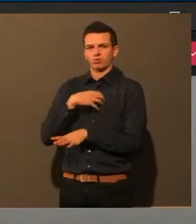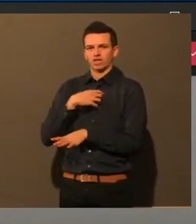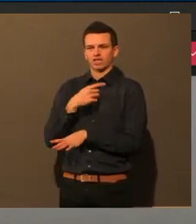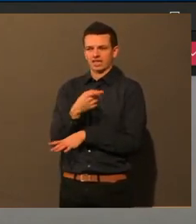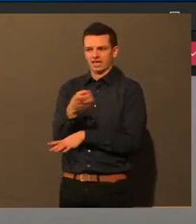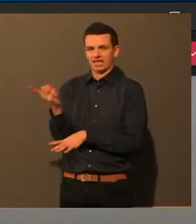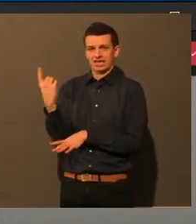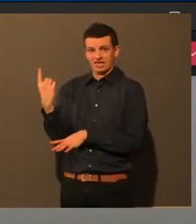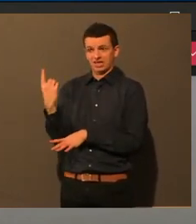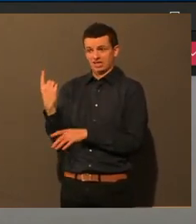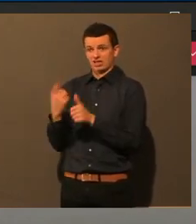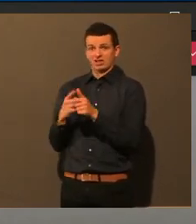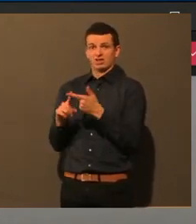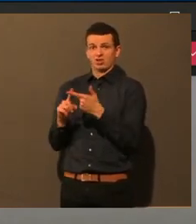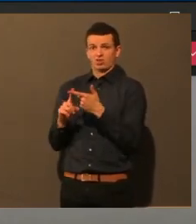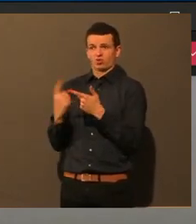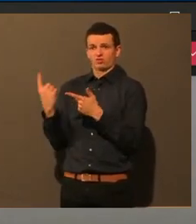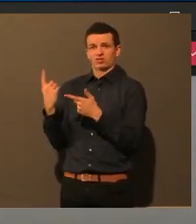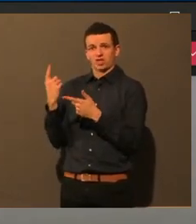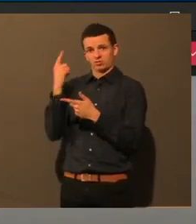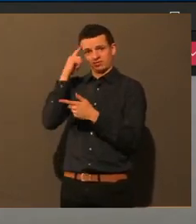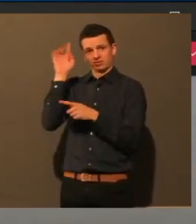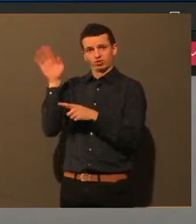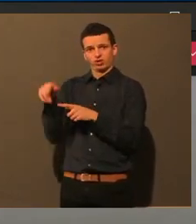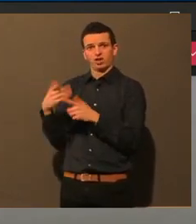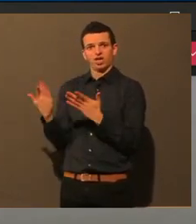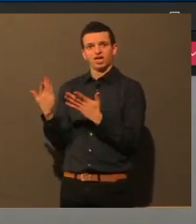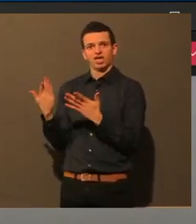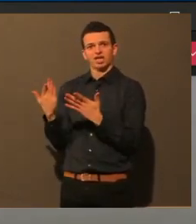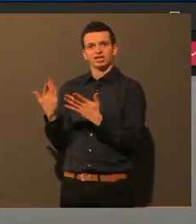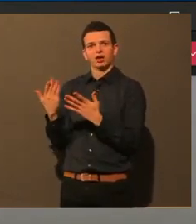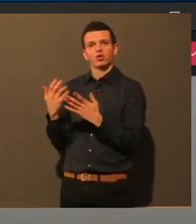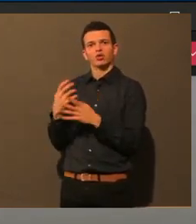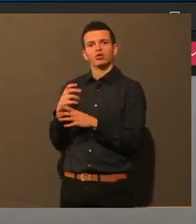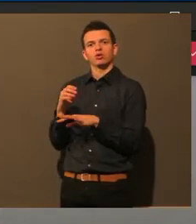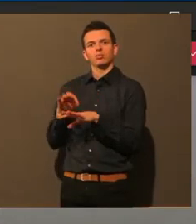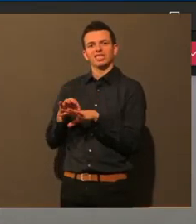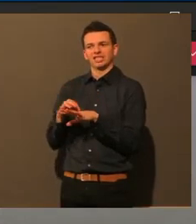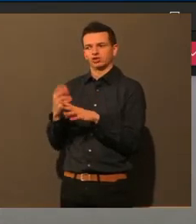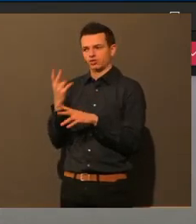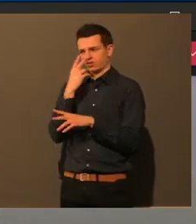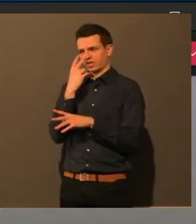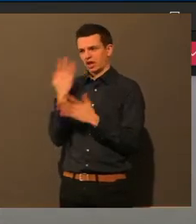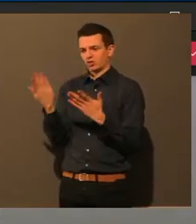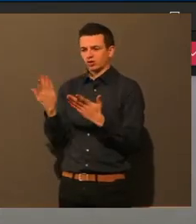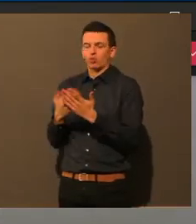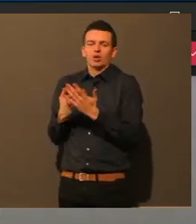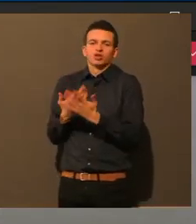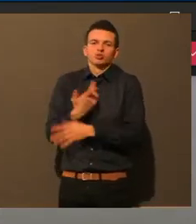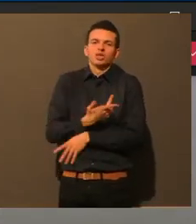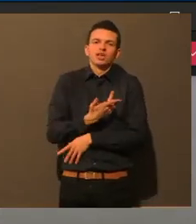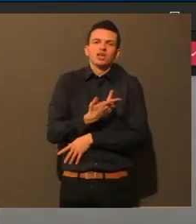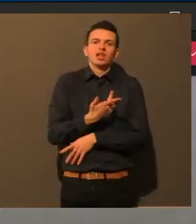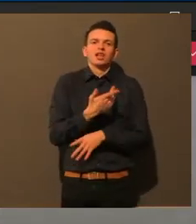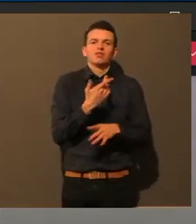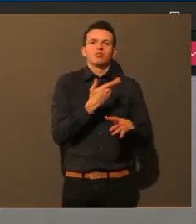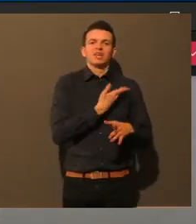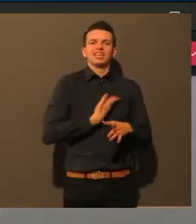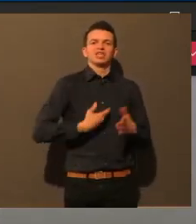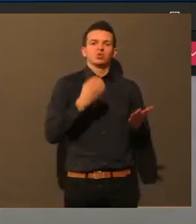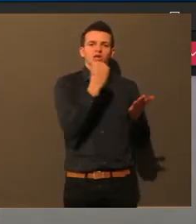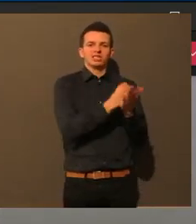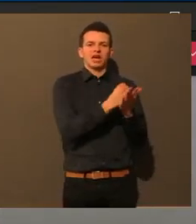Also auf jeden Fall für uns als Stadt, weil wir natürlich keine, also natürlich der Chef von unserem Gesundheitsamt ist Arzt. Aber ich glaube, das ist halt alles auch sehr, sehr